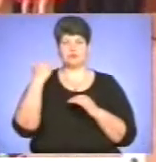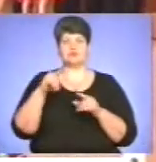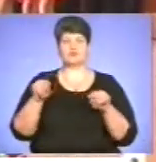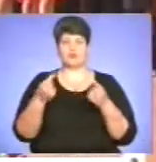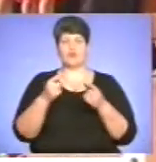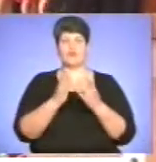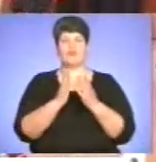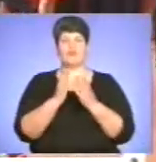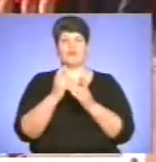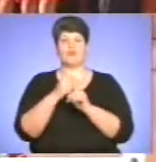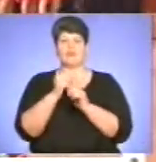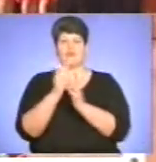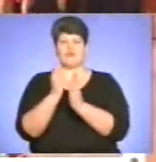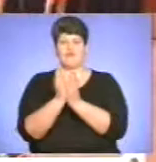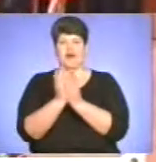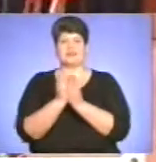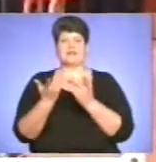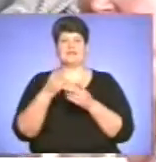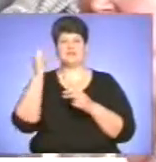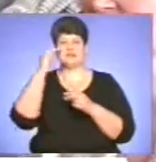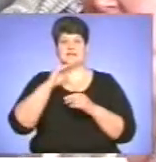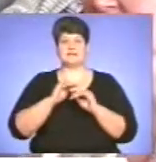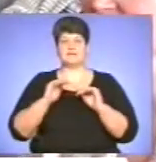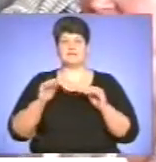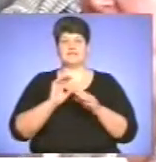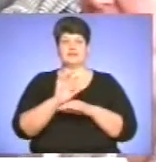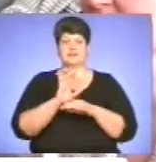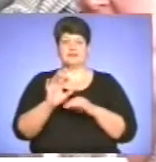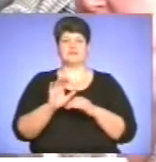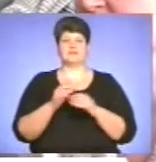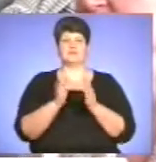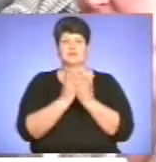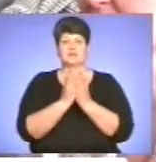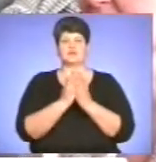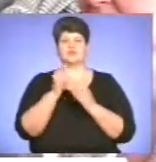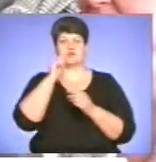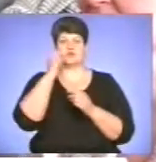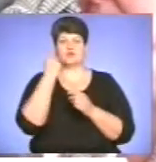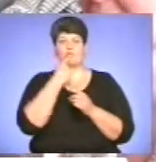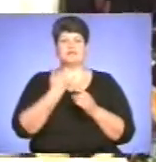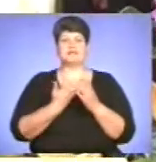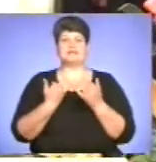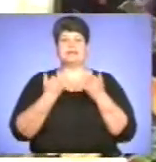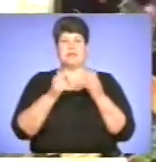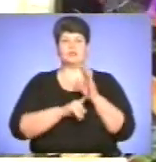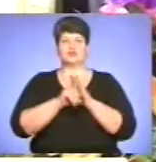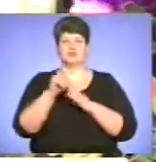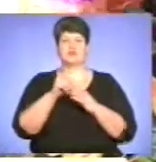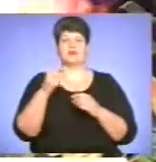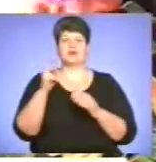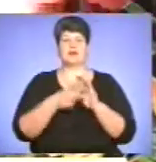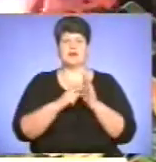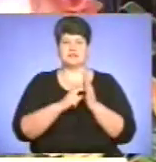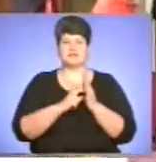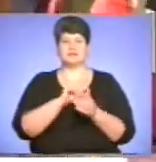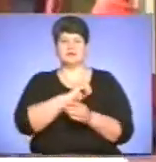за яким і досі навчаються школярі. Видав підручники з української мови для початкових класів. Вважає посилена увага до вивчення мови з перших